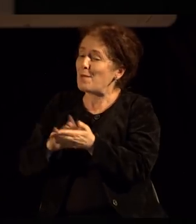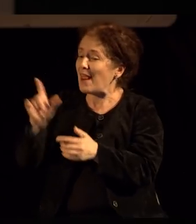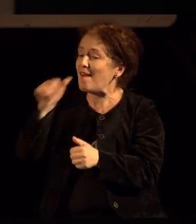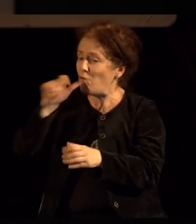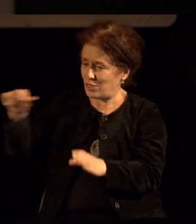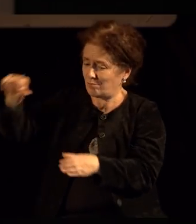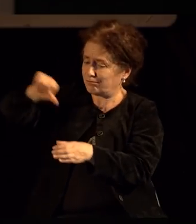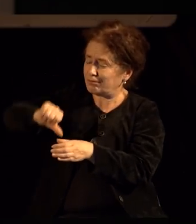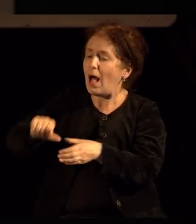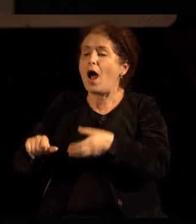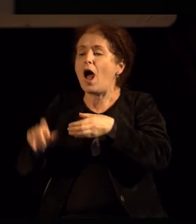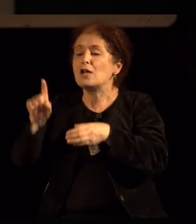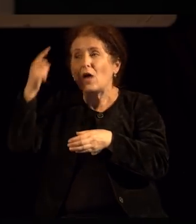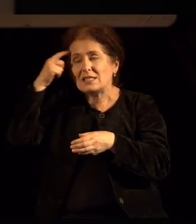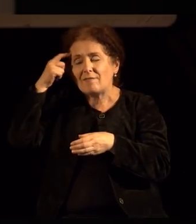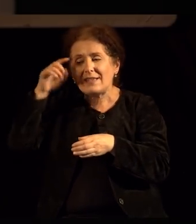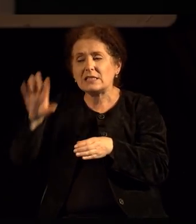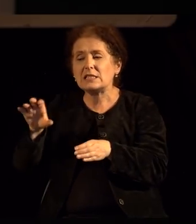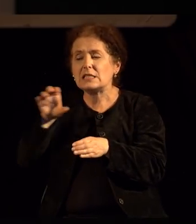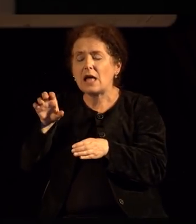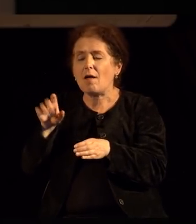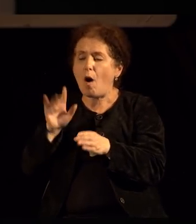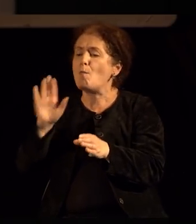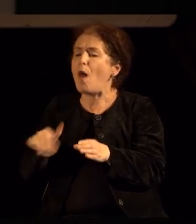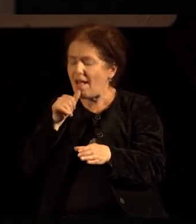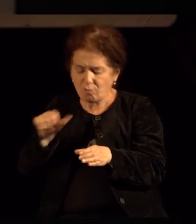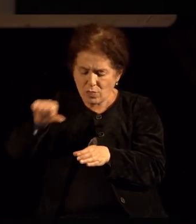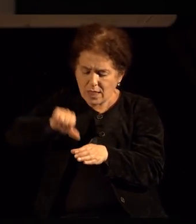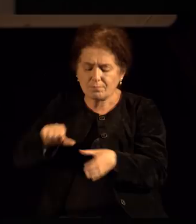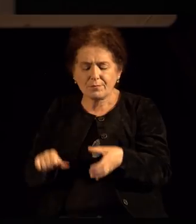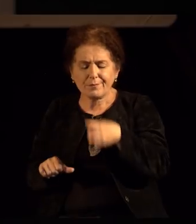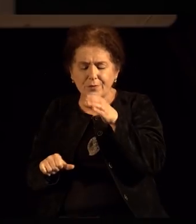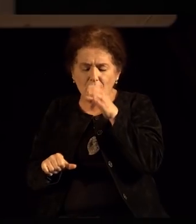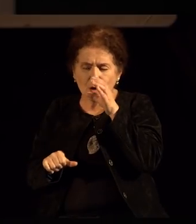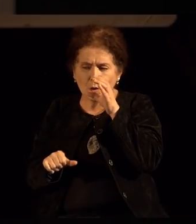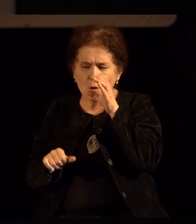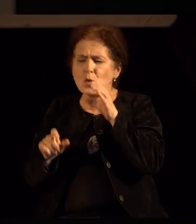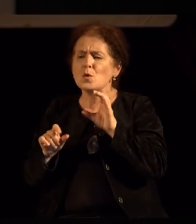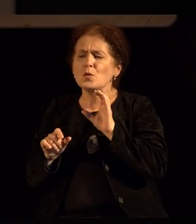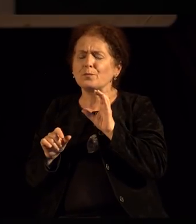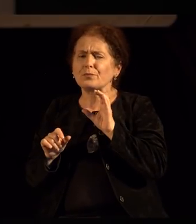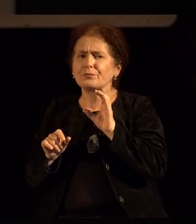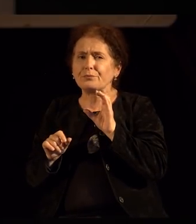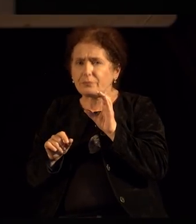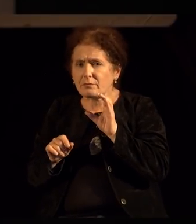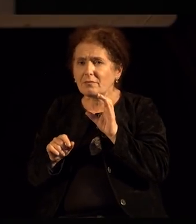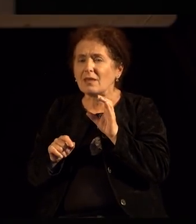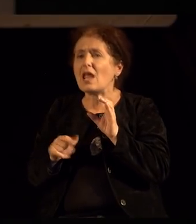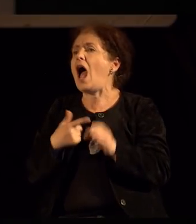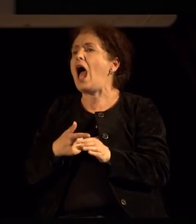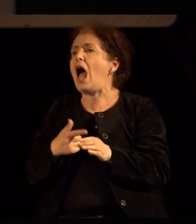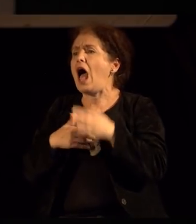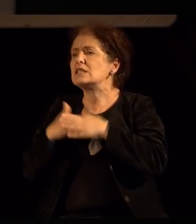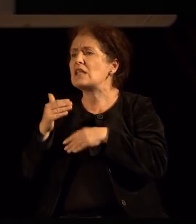и со свеста да следите, тогаш вие ќе го осетите задоволството од водата.